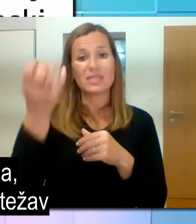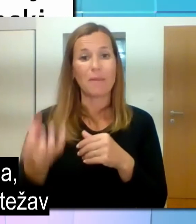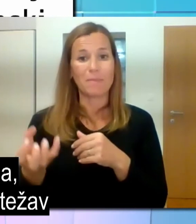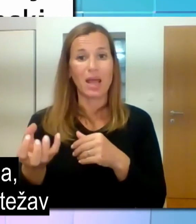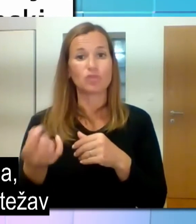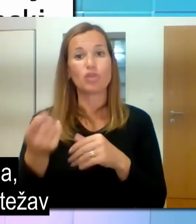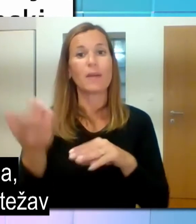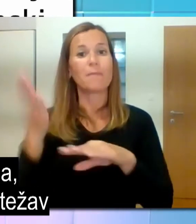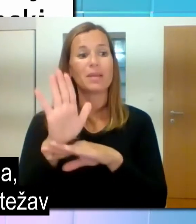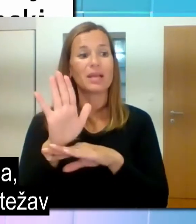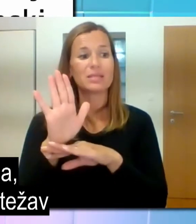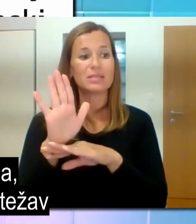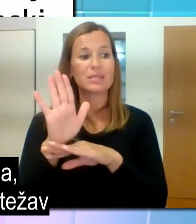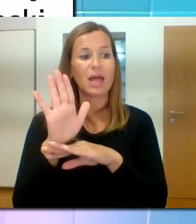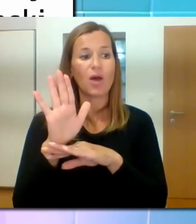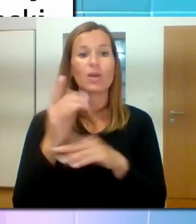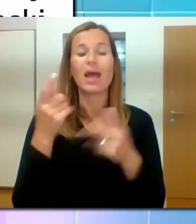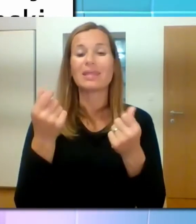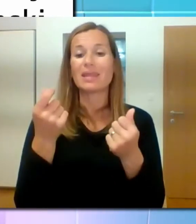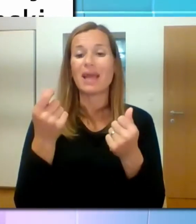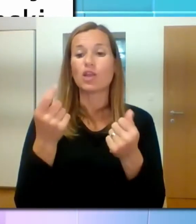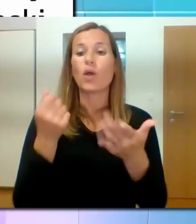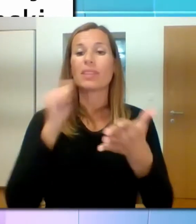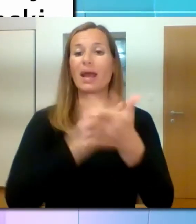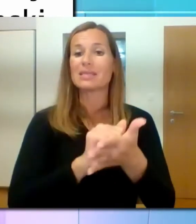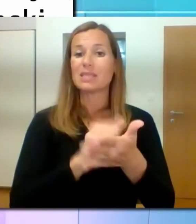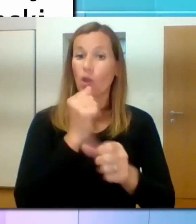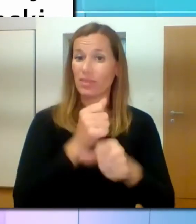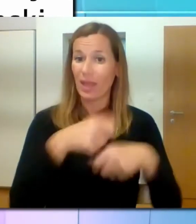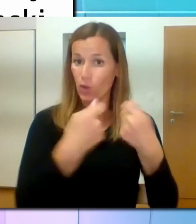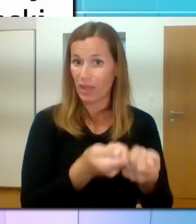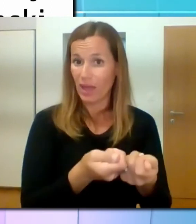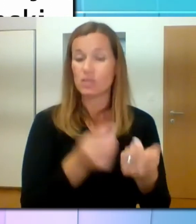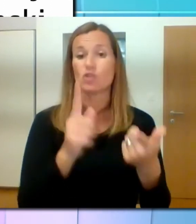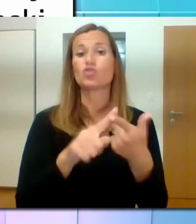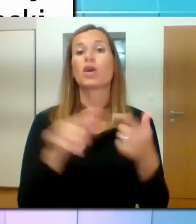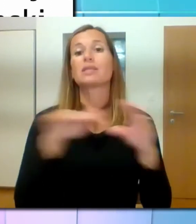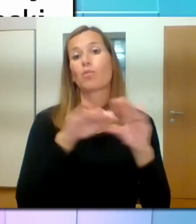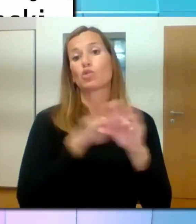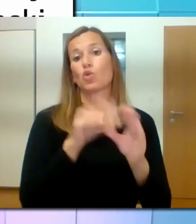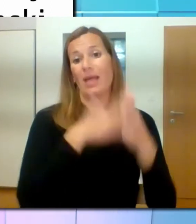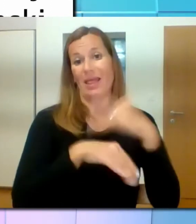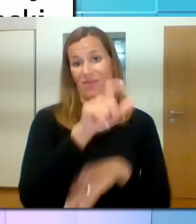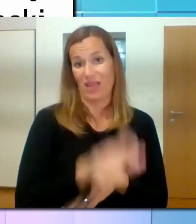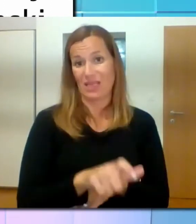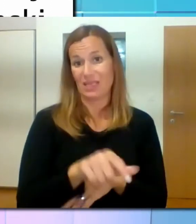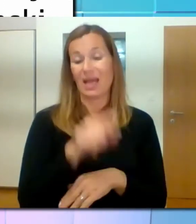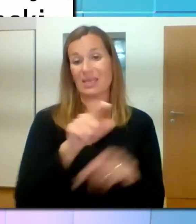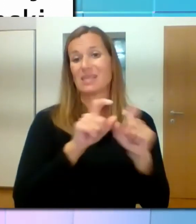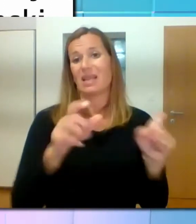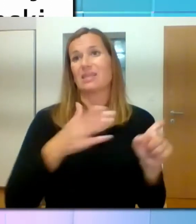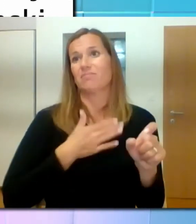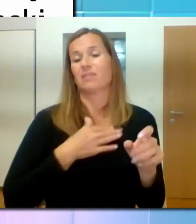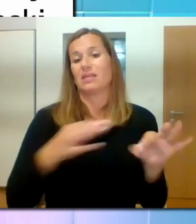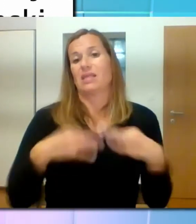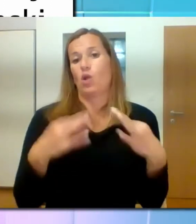ki zaradi svojih zdravstvenih težav ne more doseči take učinkovitosti, kot bi